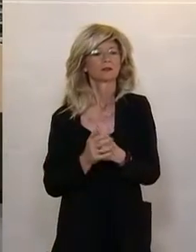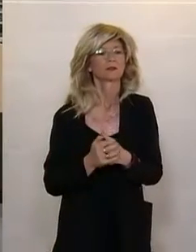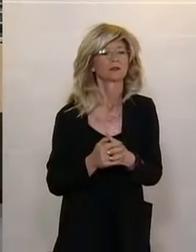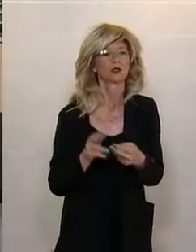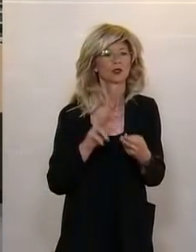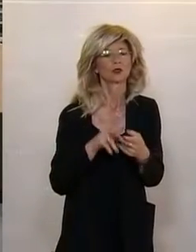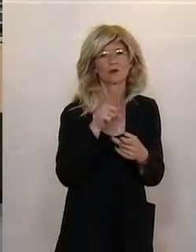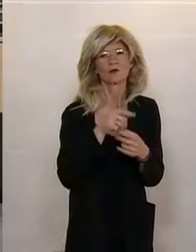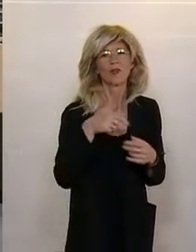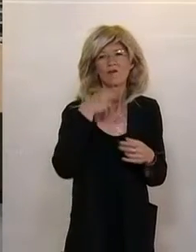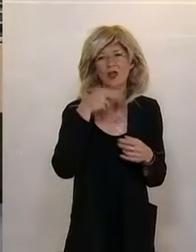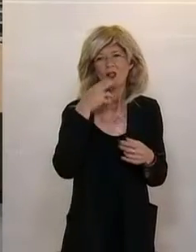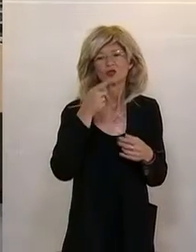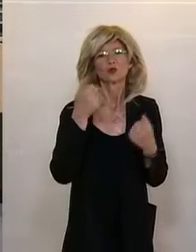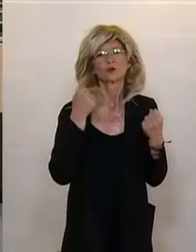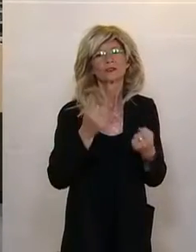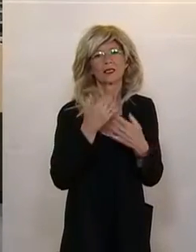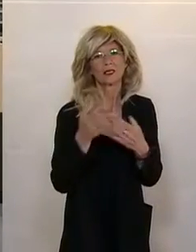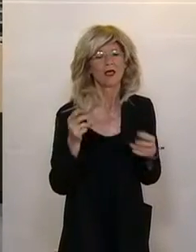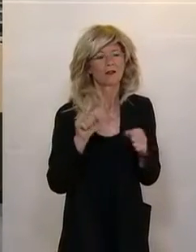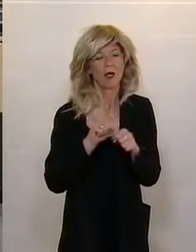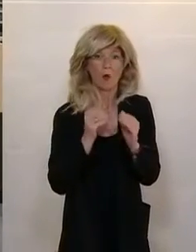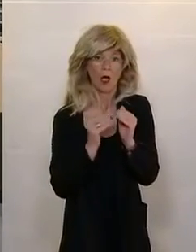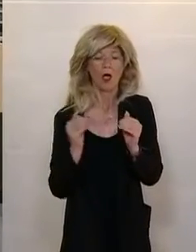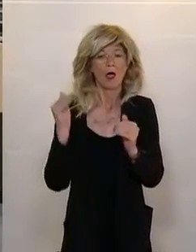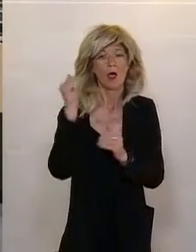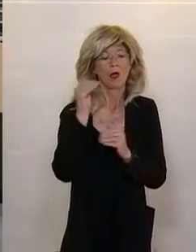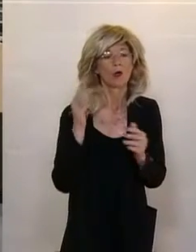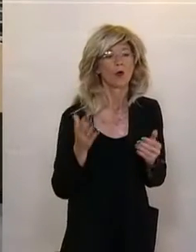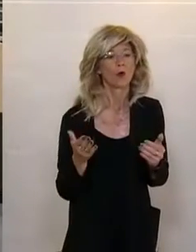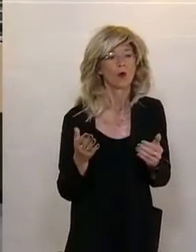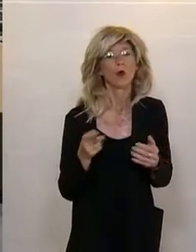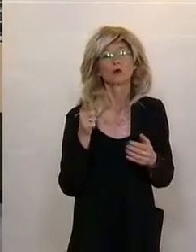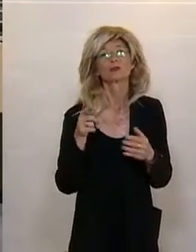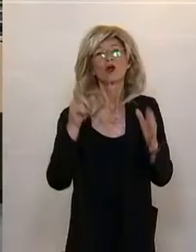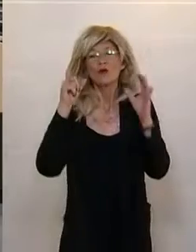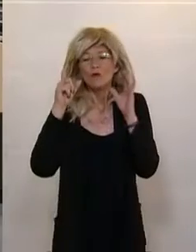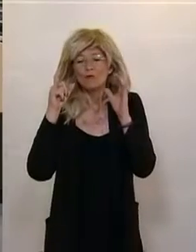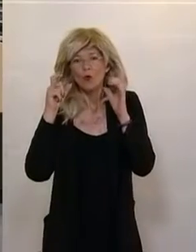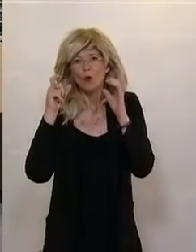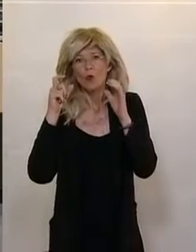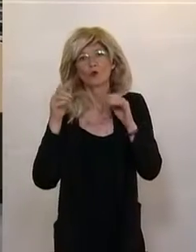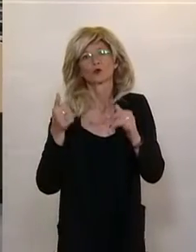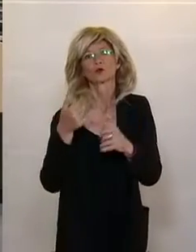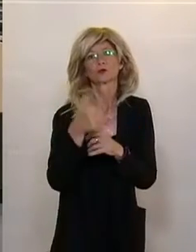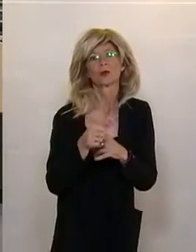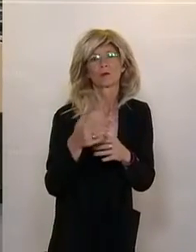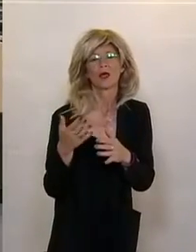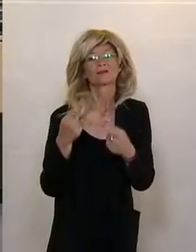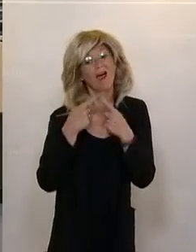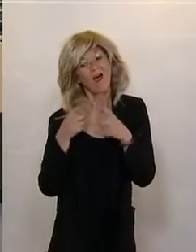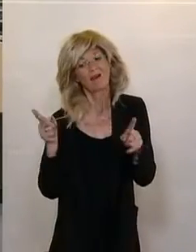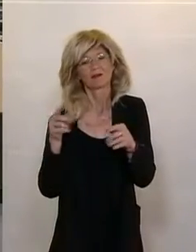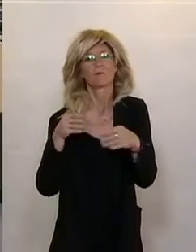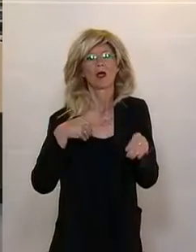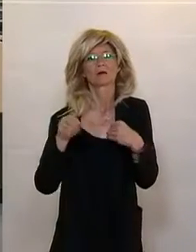dass die Fälschungssicherheit erhöht wird. Das passiert beim Reisepass auch bei der Seite, wo das Foto aufscheint. Das ist ein anderes Material,